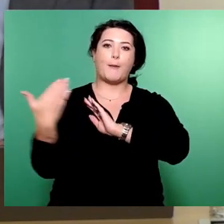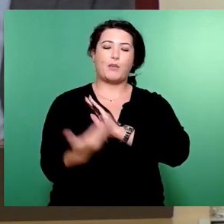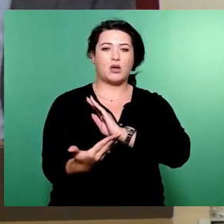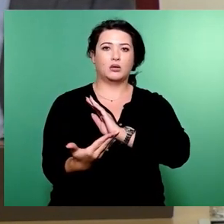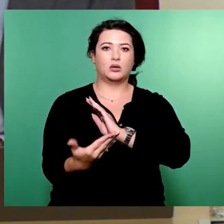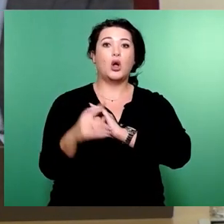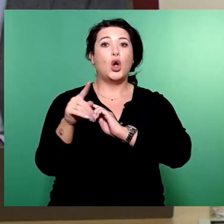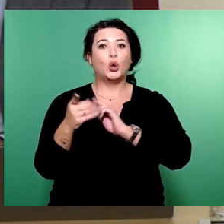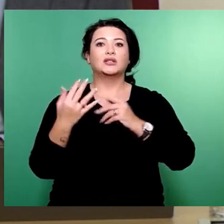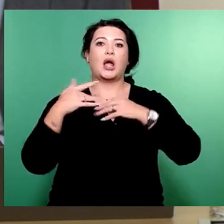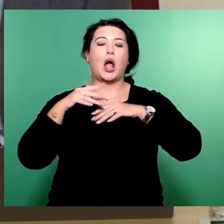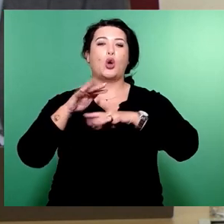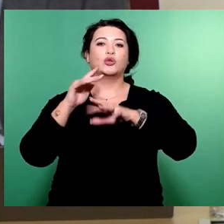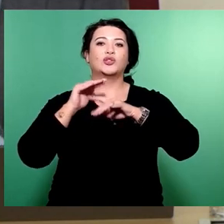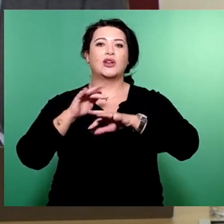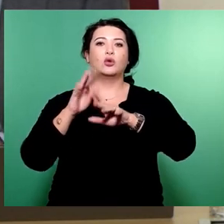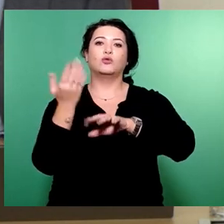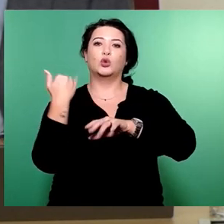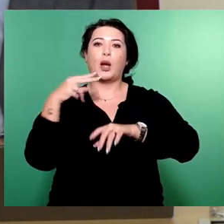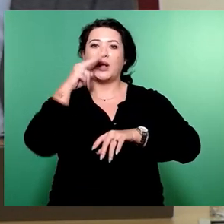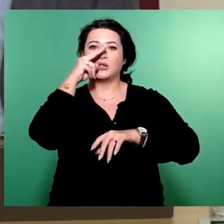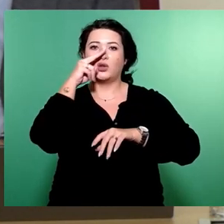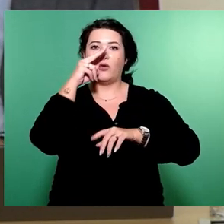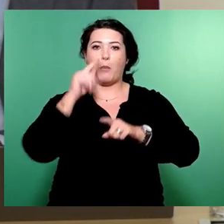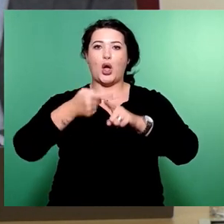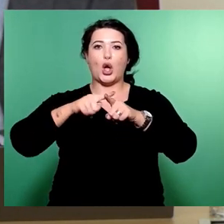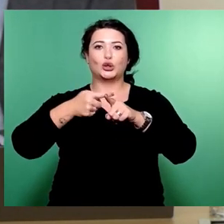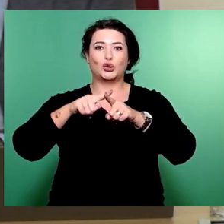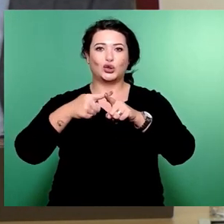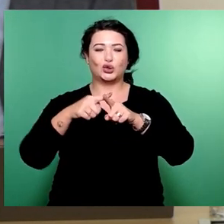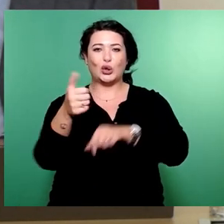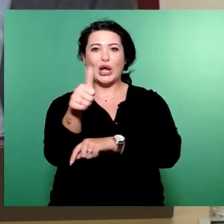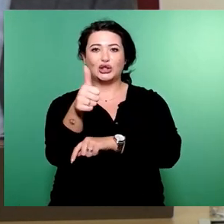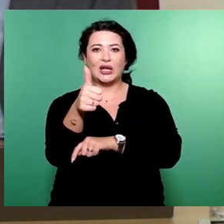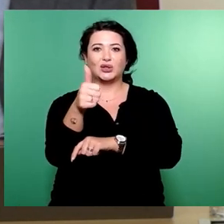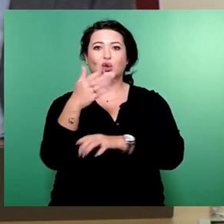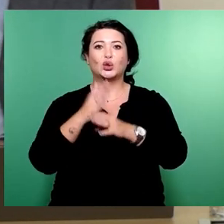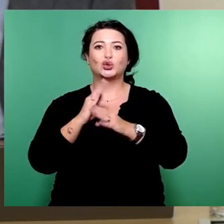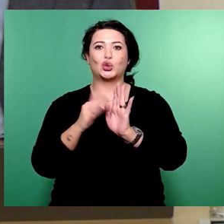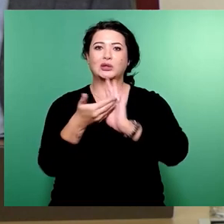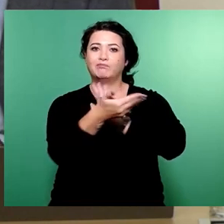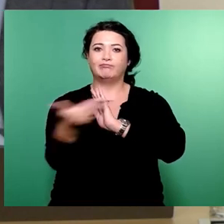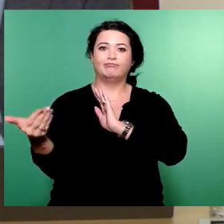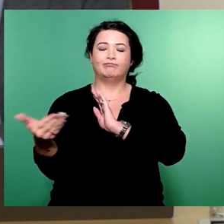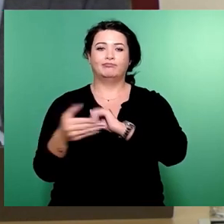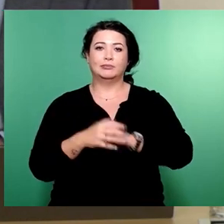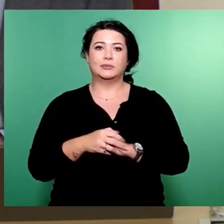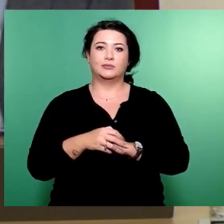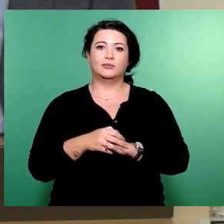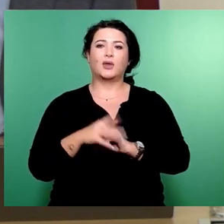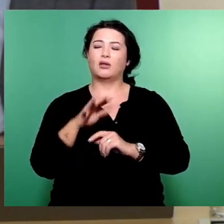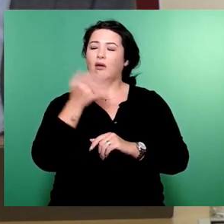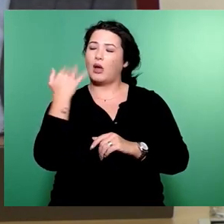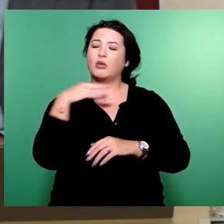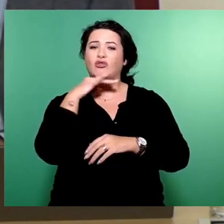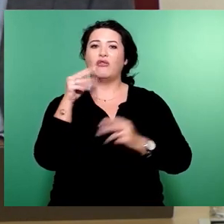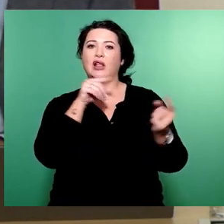Auswirkung der Novembersteuerschätzung Ihnen vorlegen können. Bei allen Diskussionen und Berichten